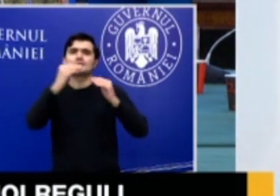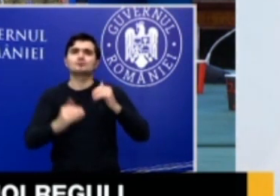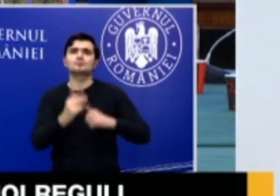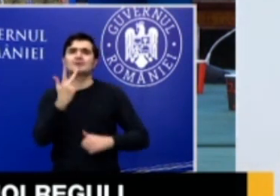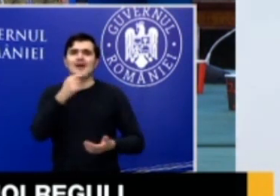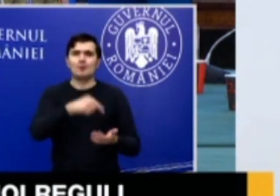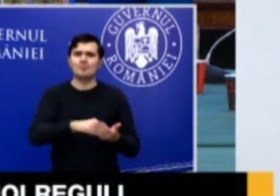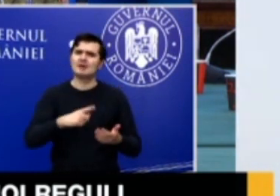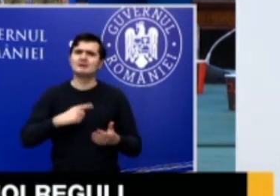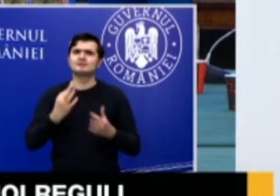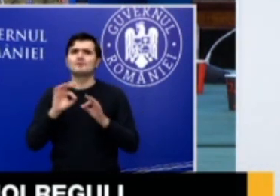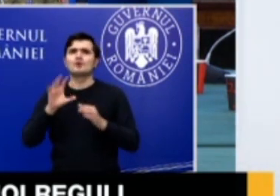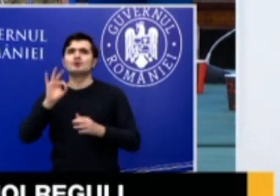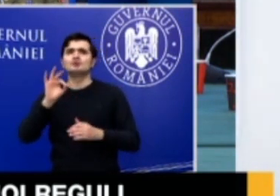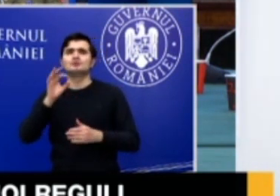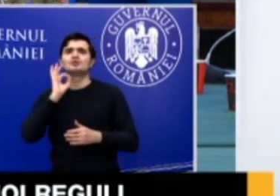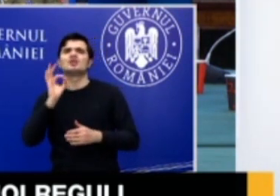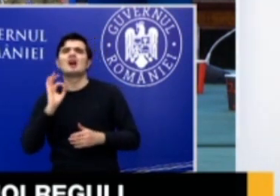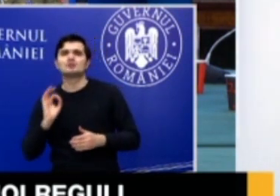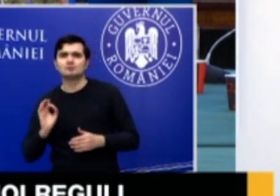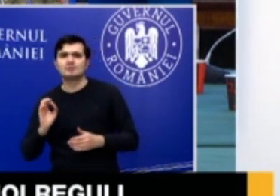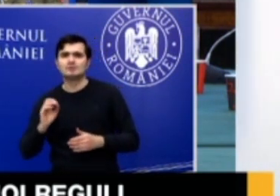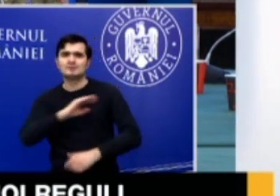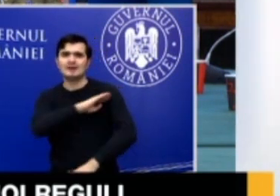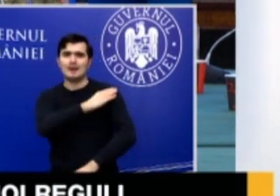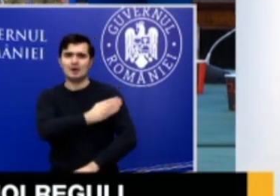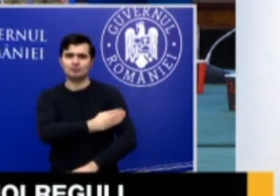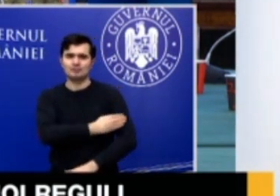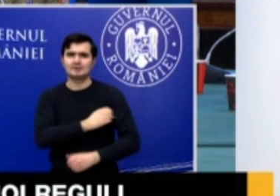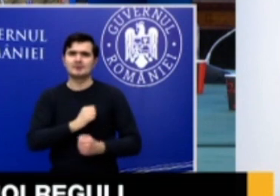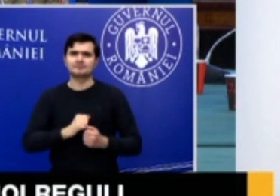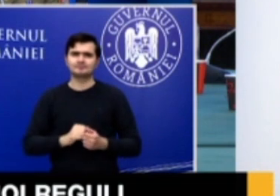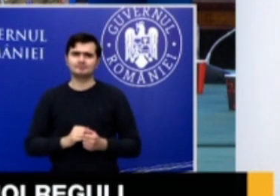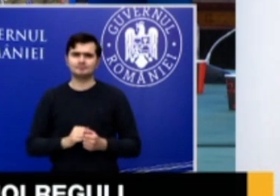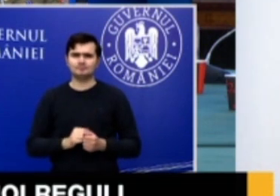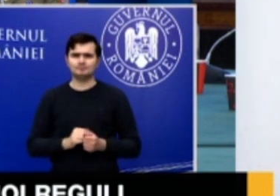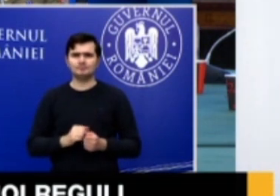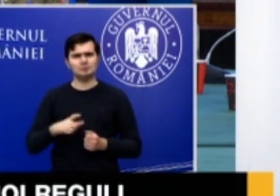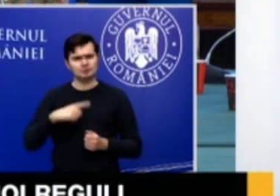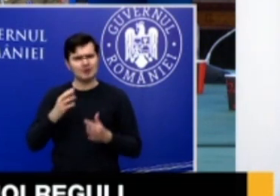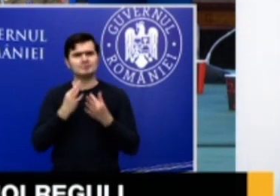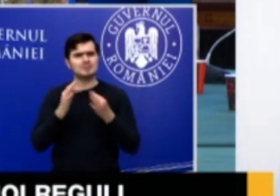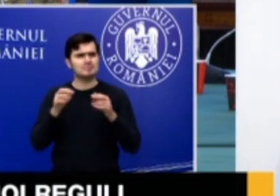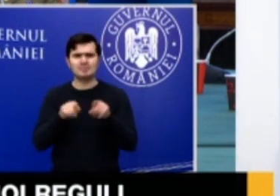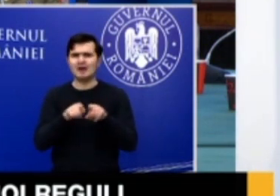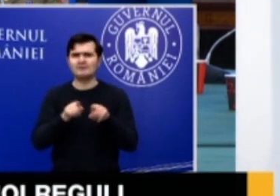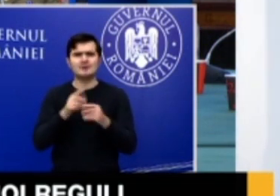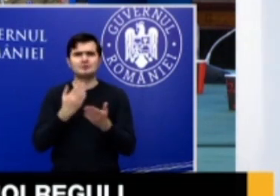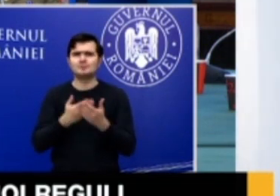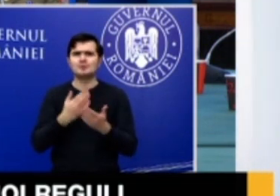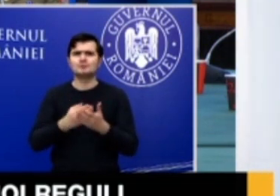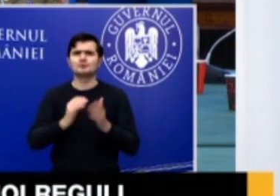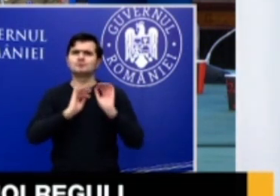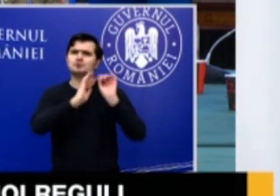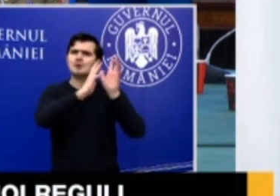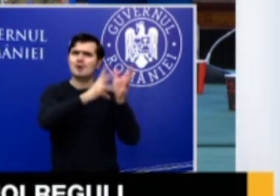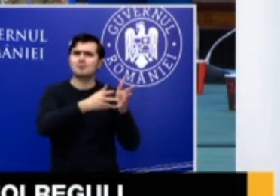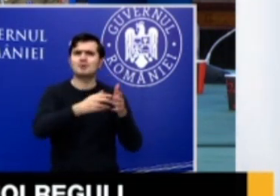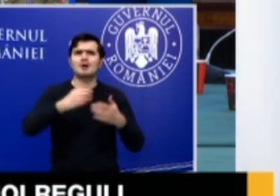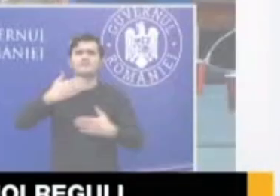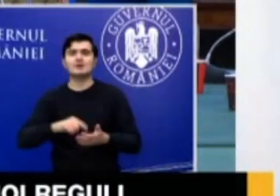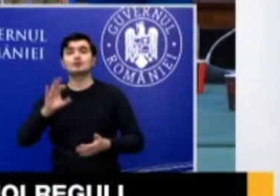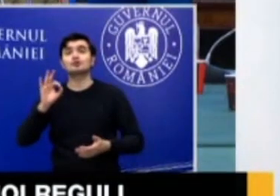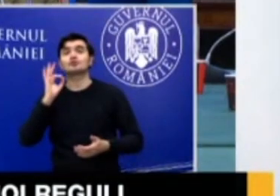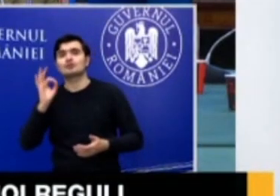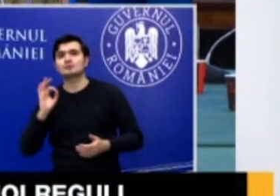ajunge la 50% din localul respectiv, inclusiv la teatre, la cinematografe,